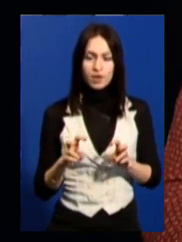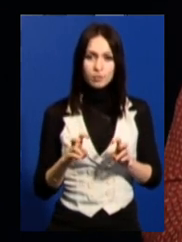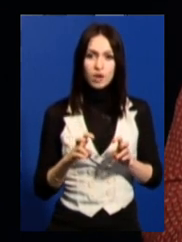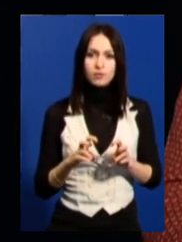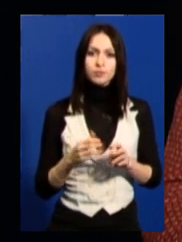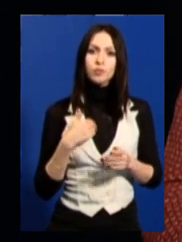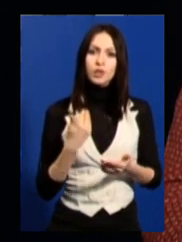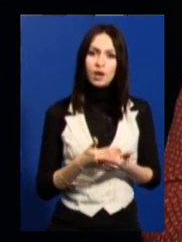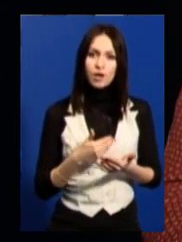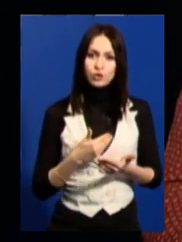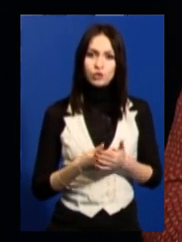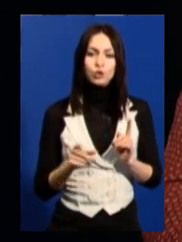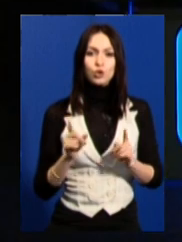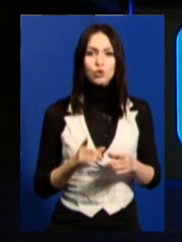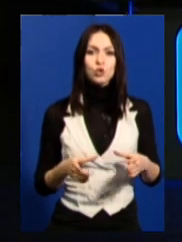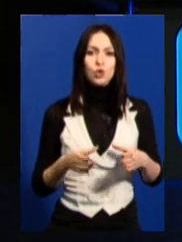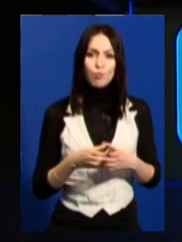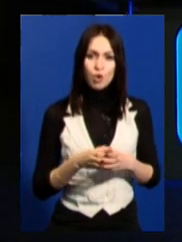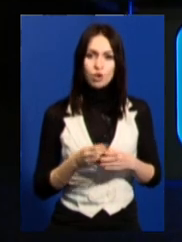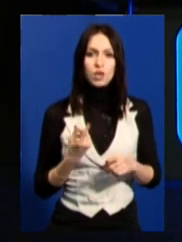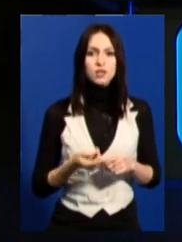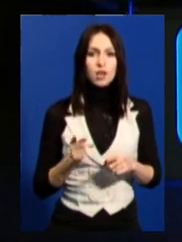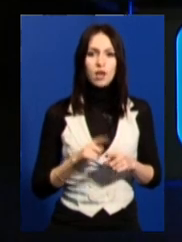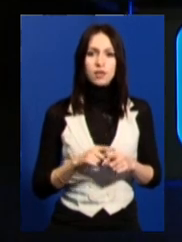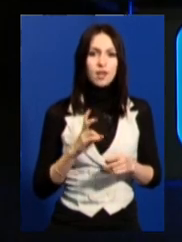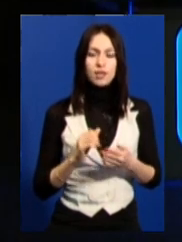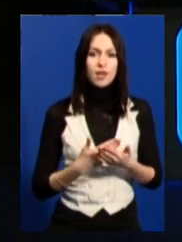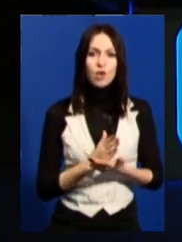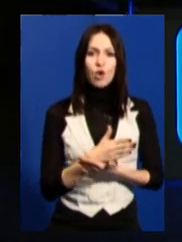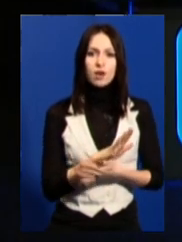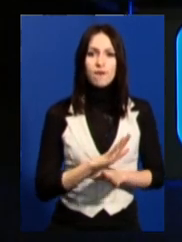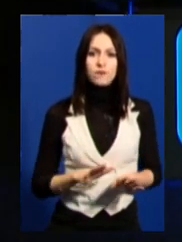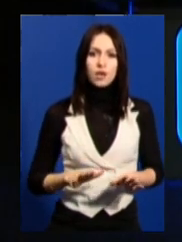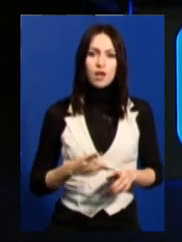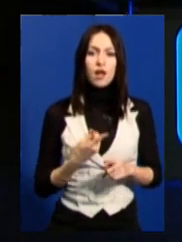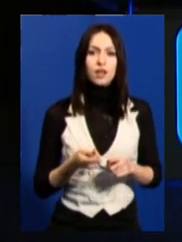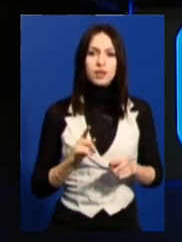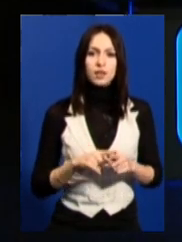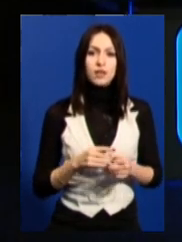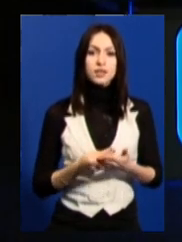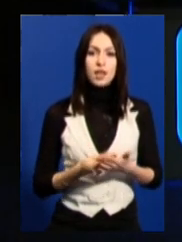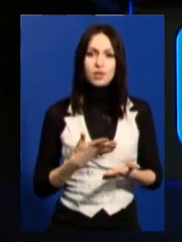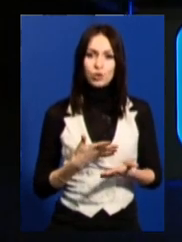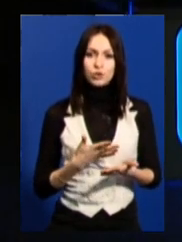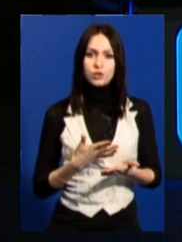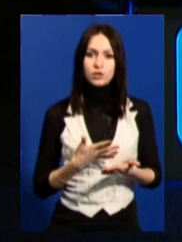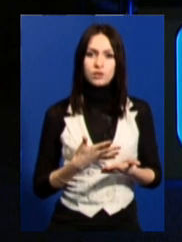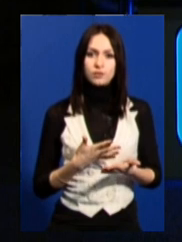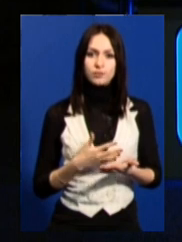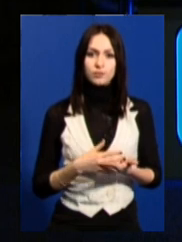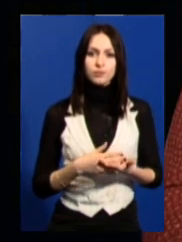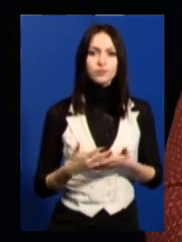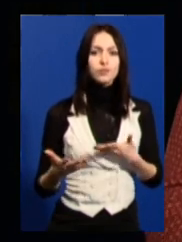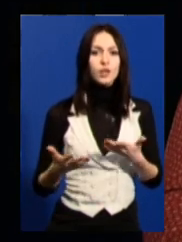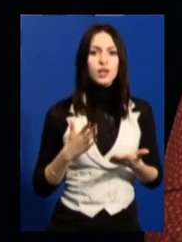Мені здається, що Соборність – це не географія. це цінності. Ну, є